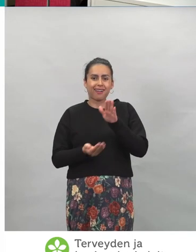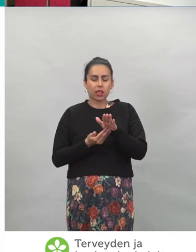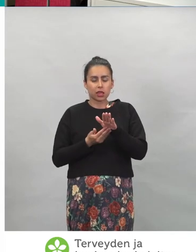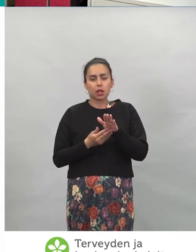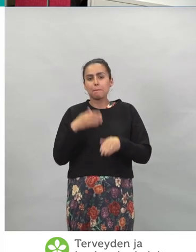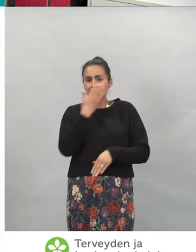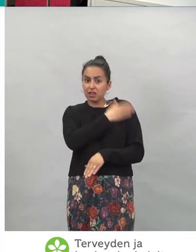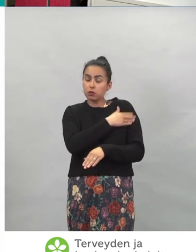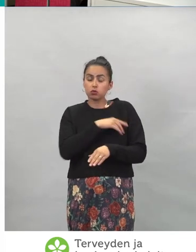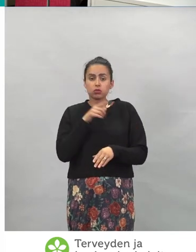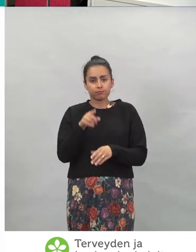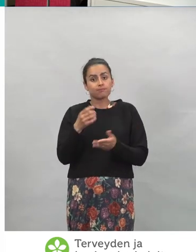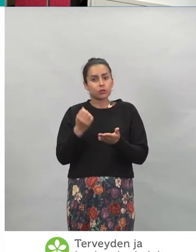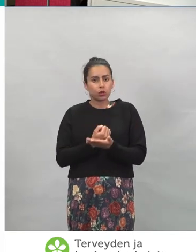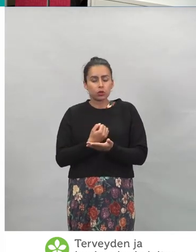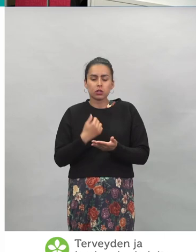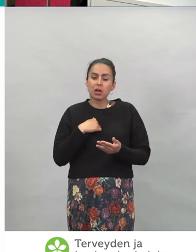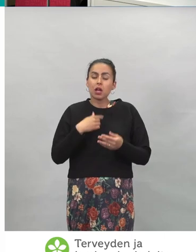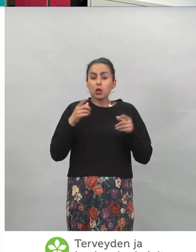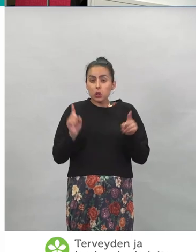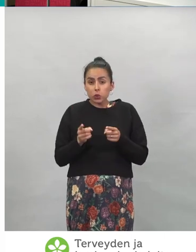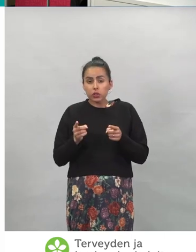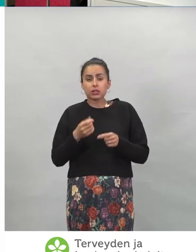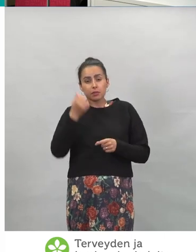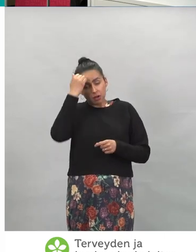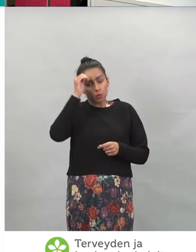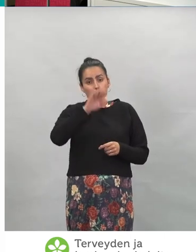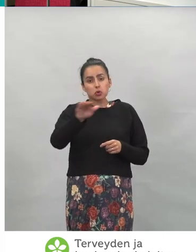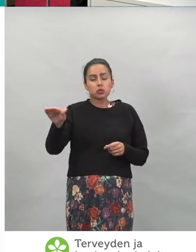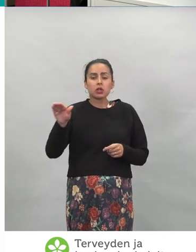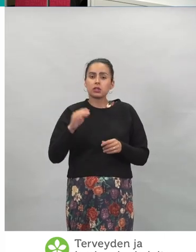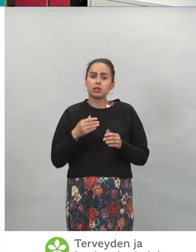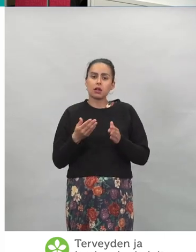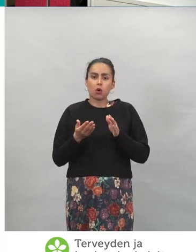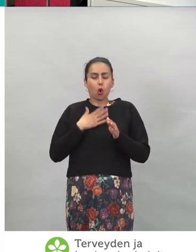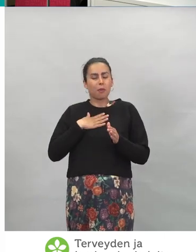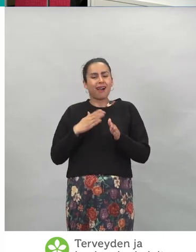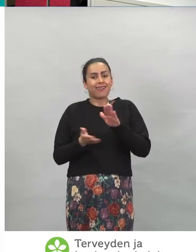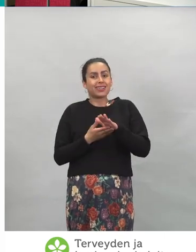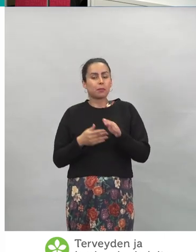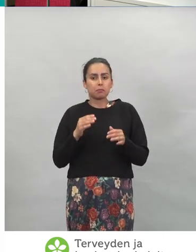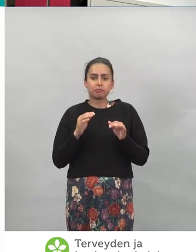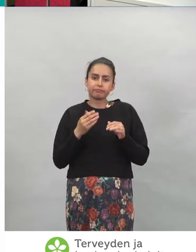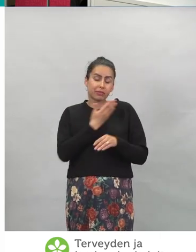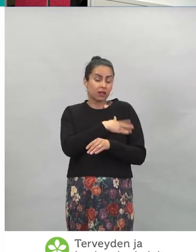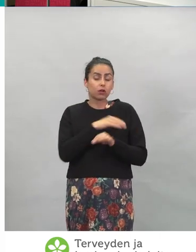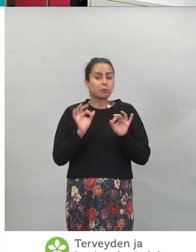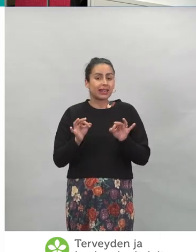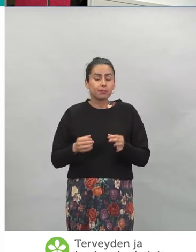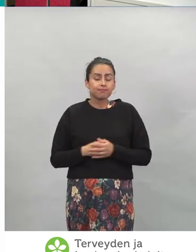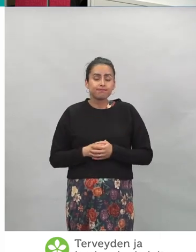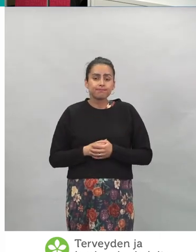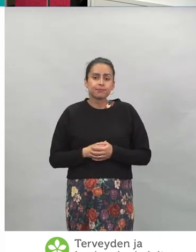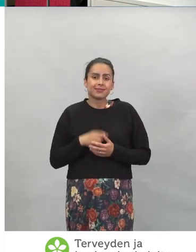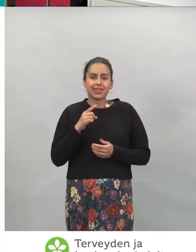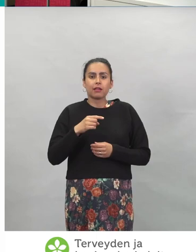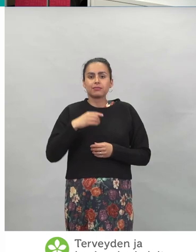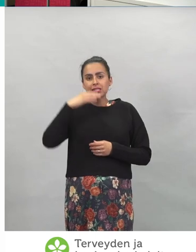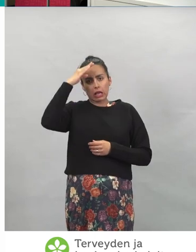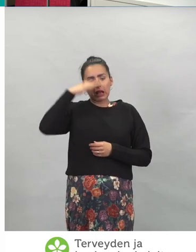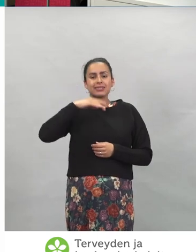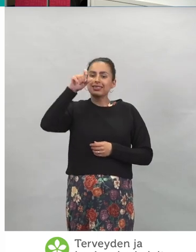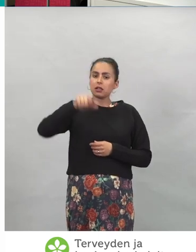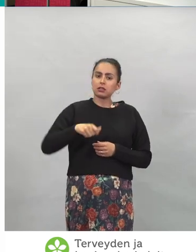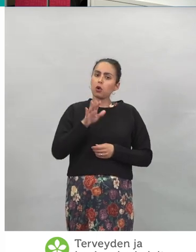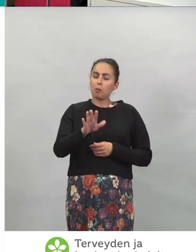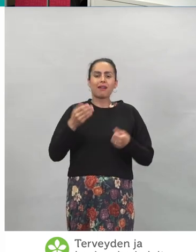-palvelusta, joten ihan lyhyt muistutus siitä, että mikä tämä Omakanta-palvelu on. Eli sehän on kansalaisen